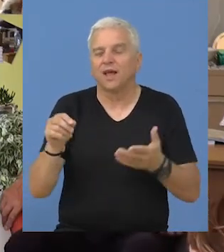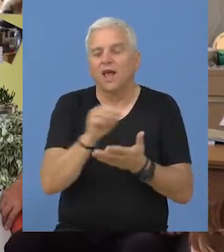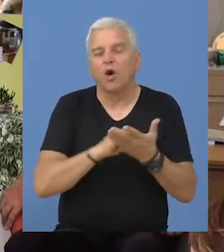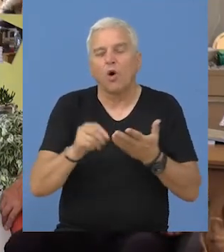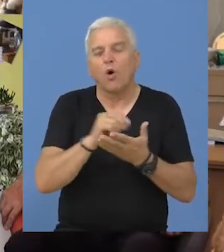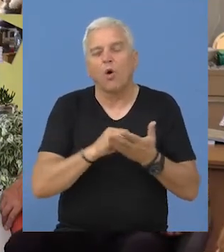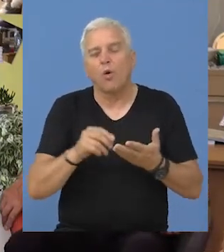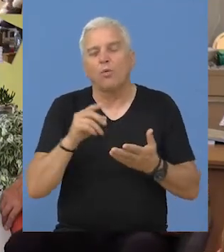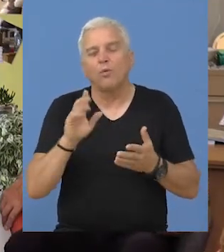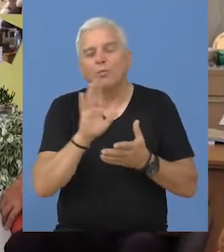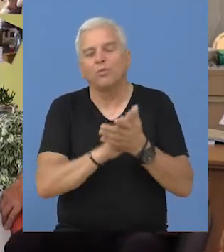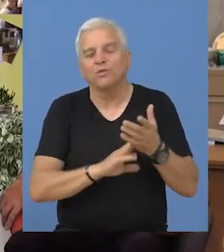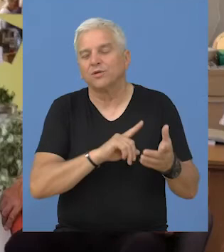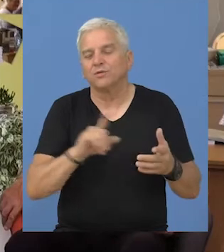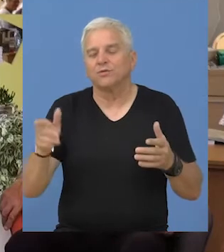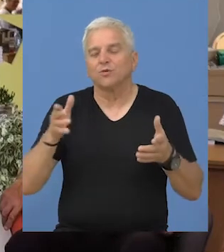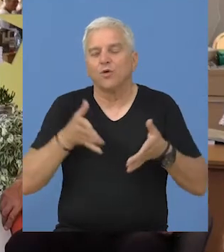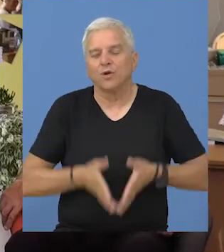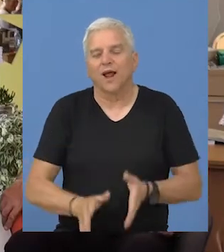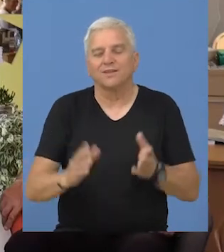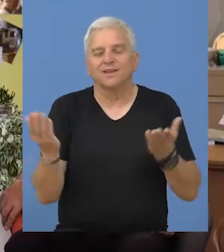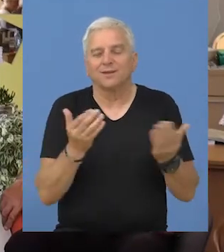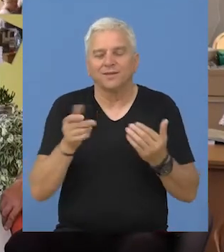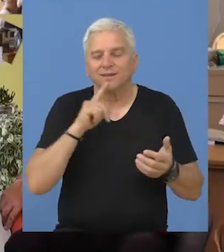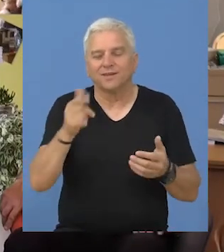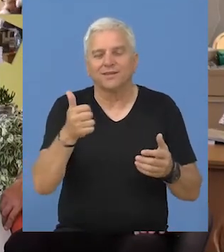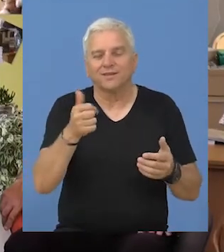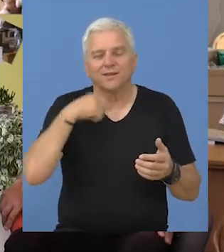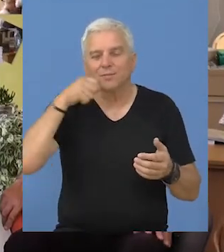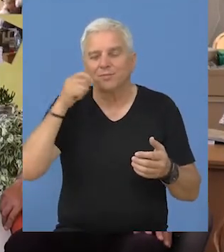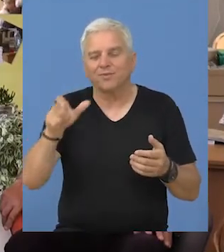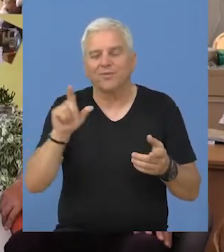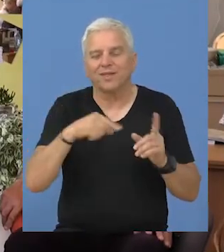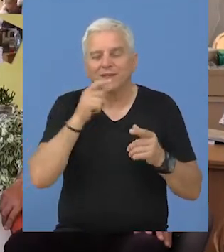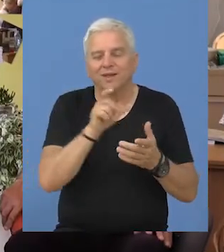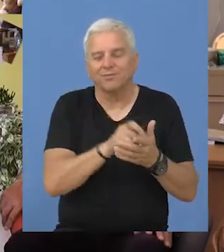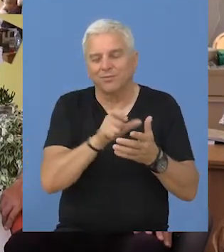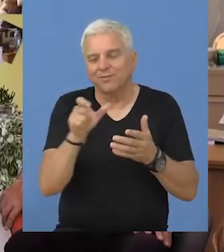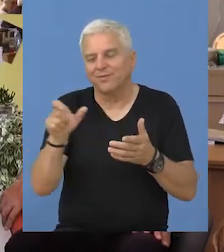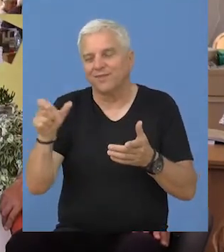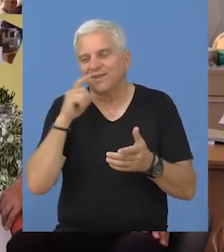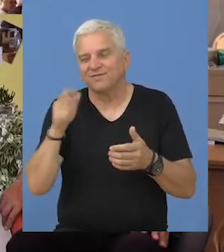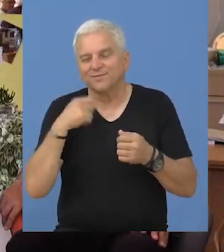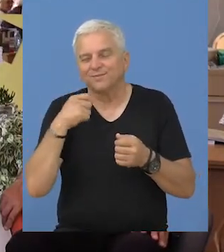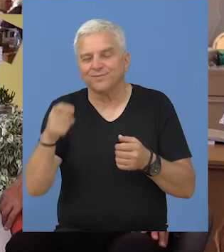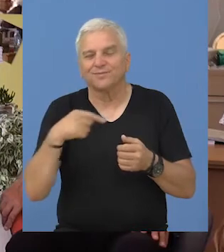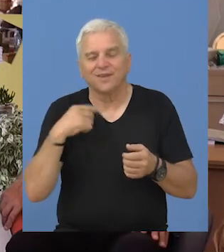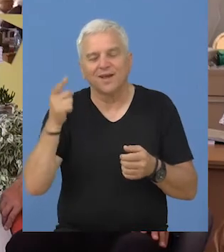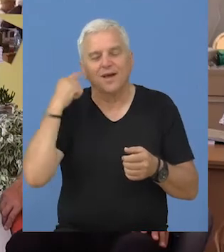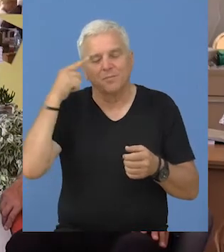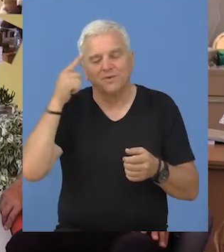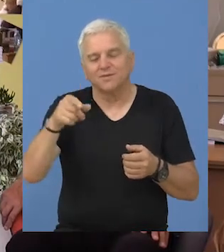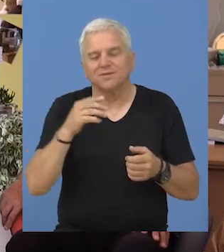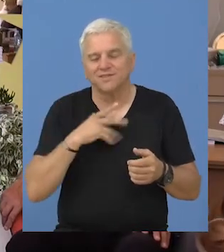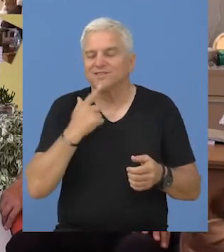od početka do rađanja deteta, u jedne pesnici, par stihova, strofa, tako da mislim da će se